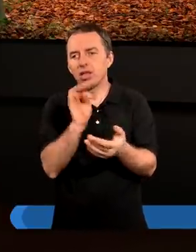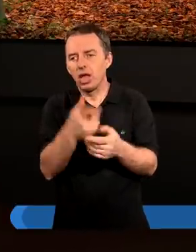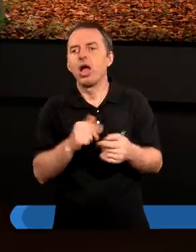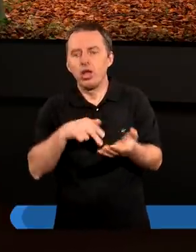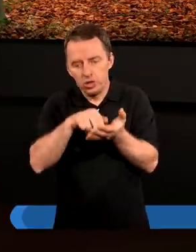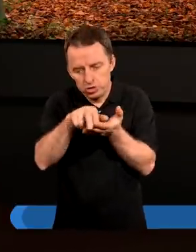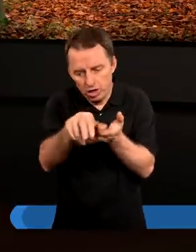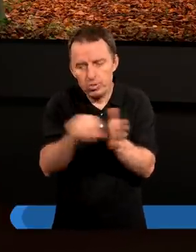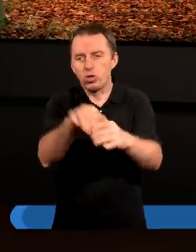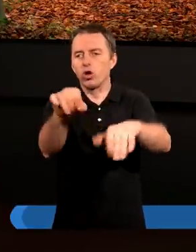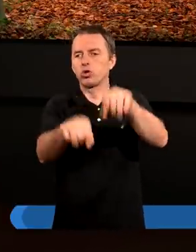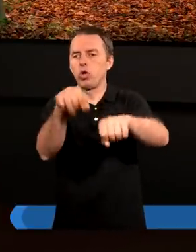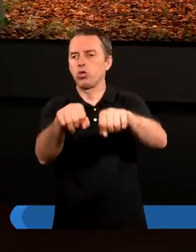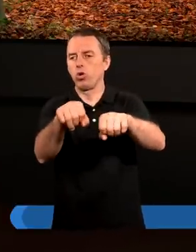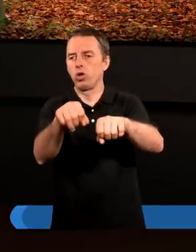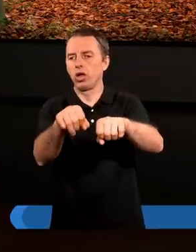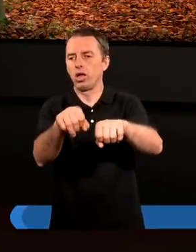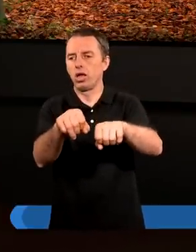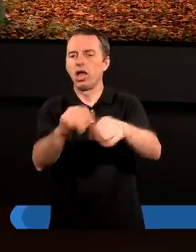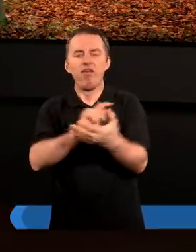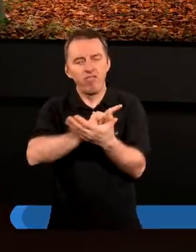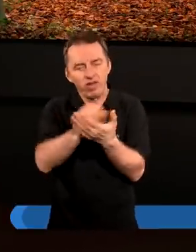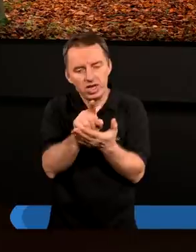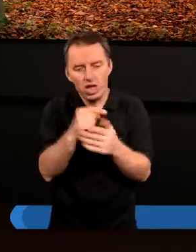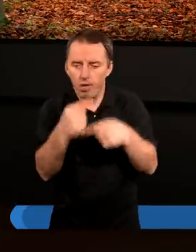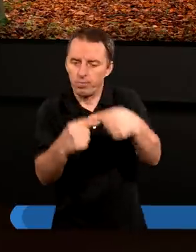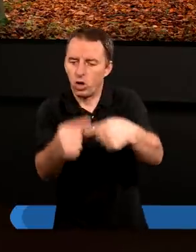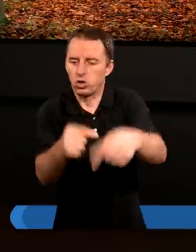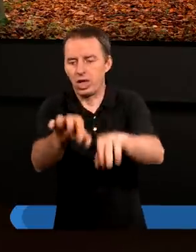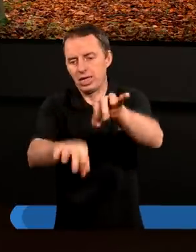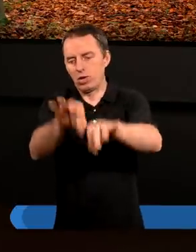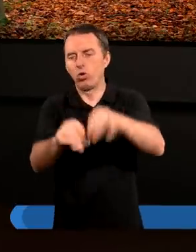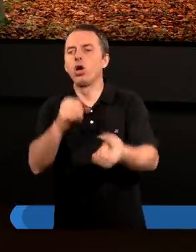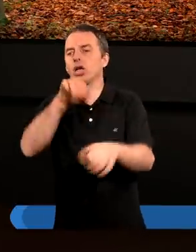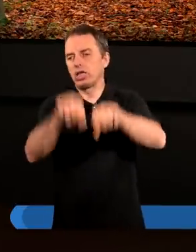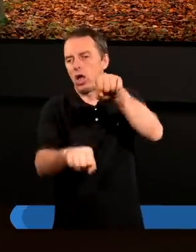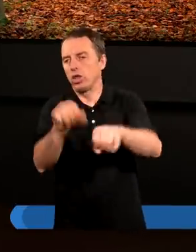Idziemy do sądu i w wyniku procesu sądowego